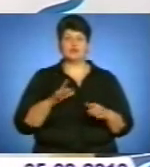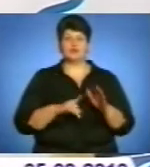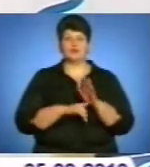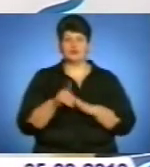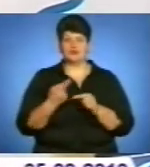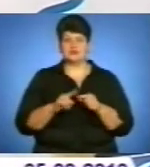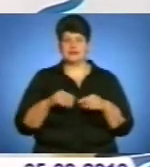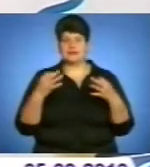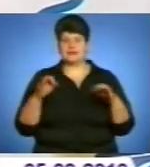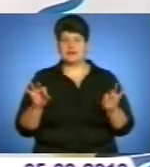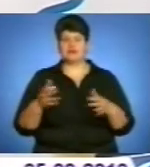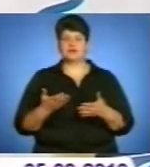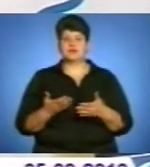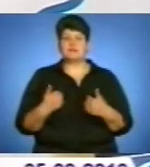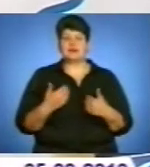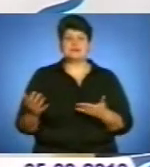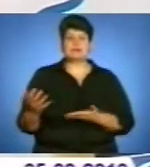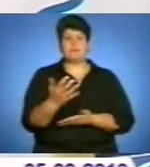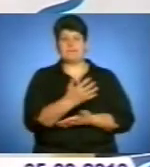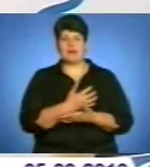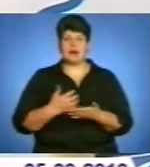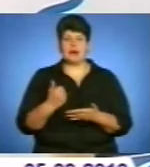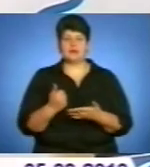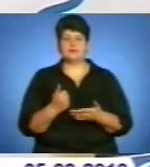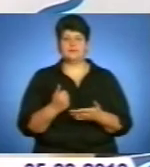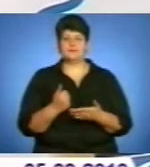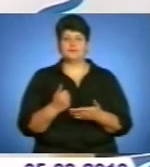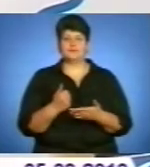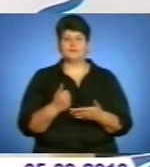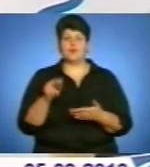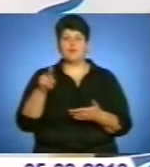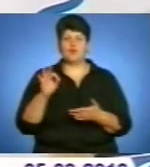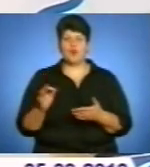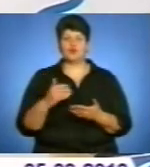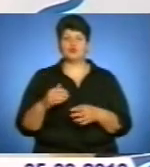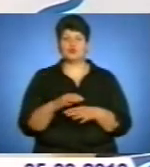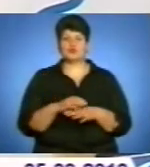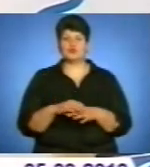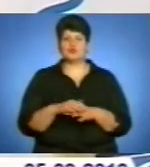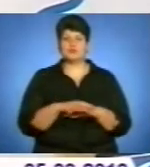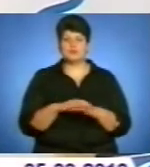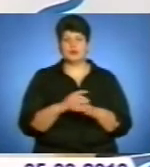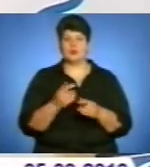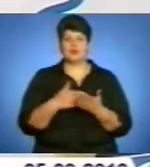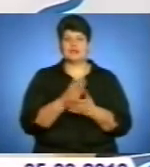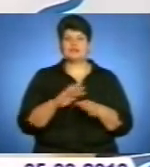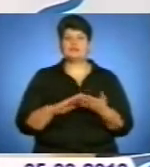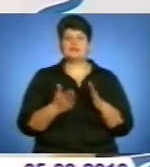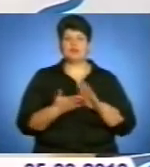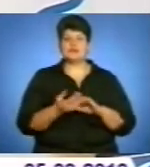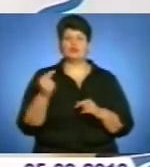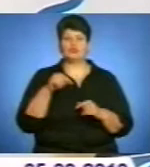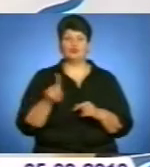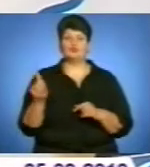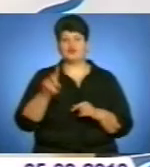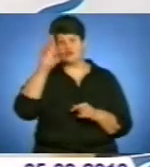незалежності. І ми збирали по суспільно-політичній ситуації, тому що в